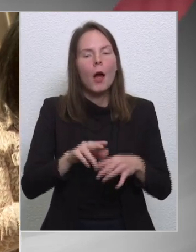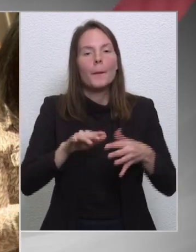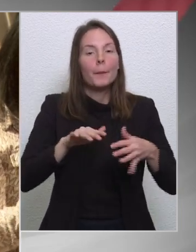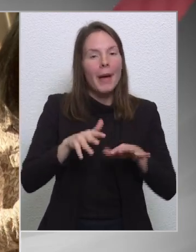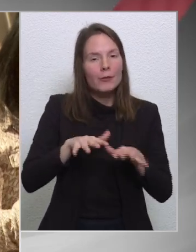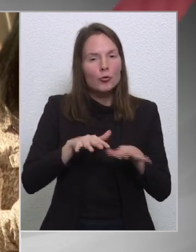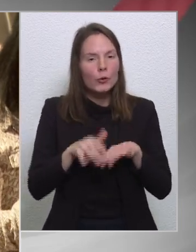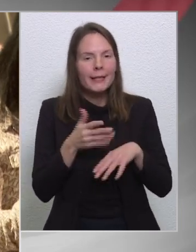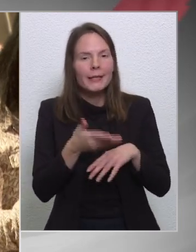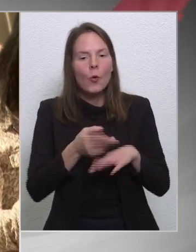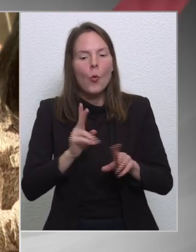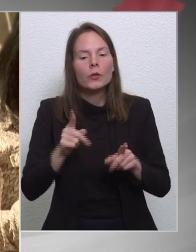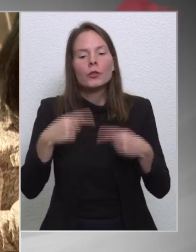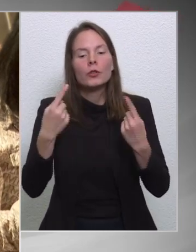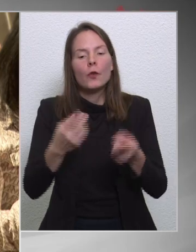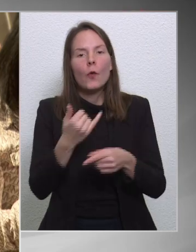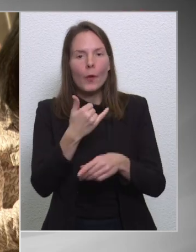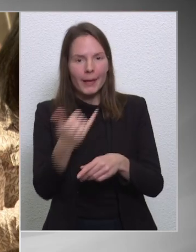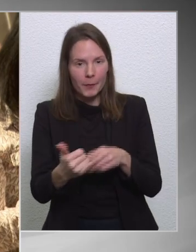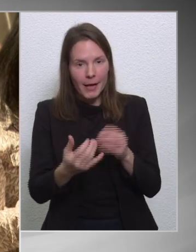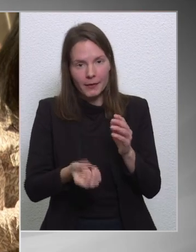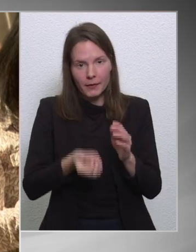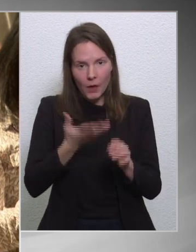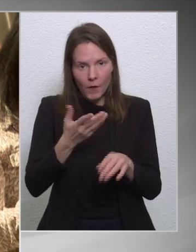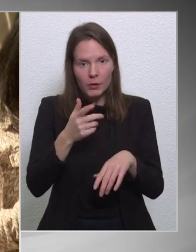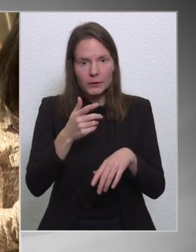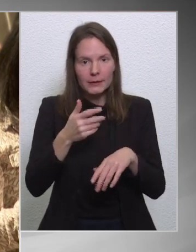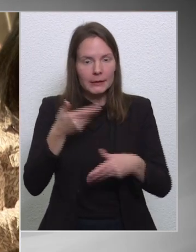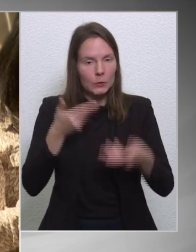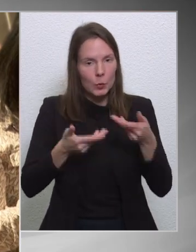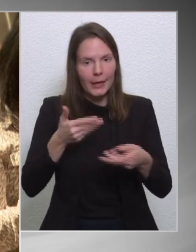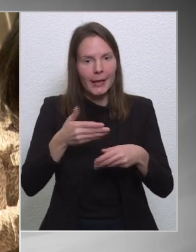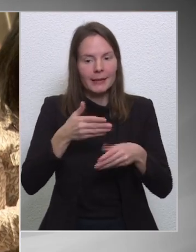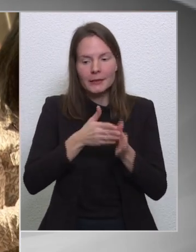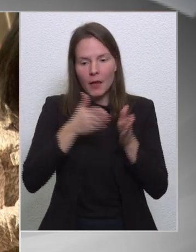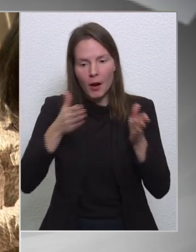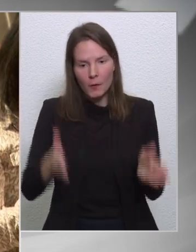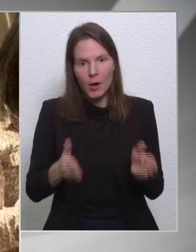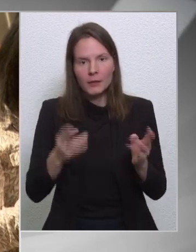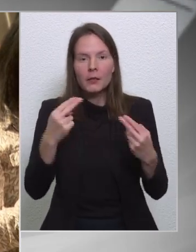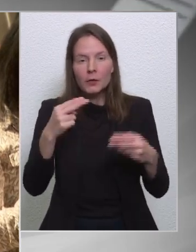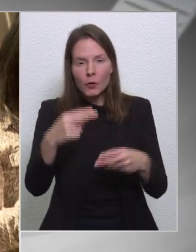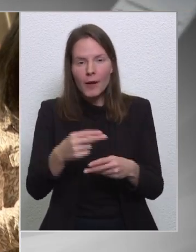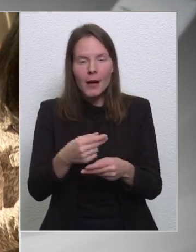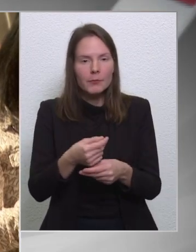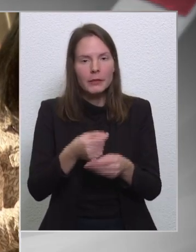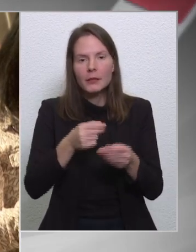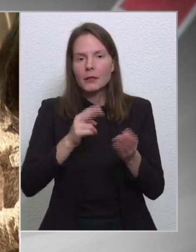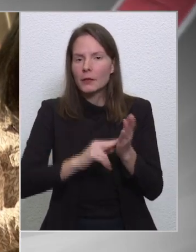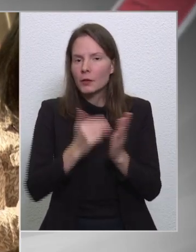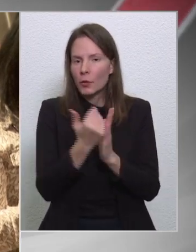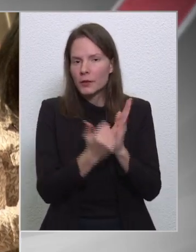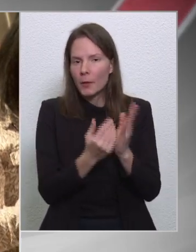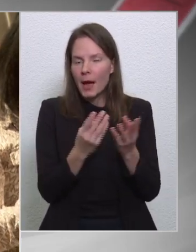még jövő évben a tavaszülés szakban elfogadott további jogszabályi módosítások